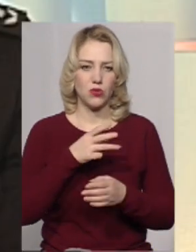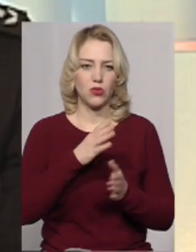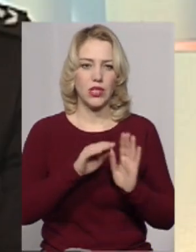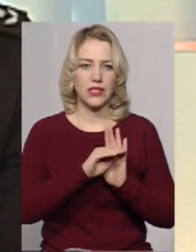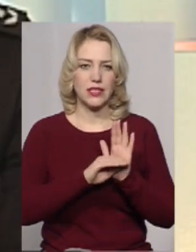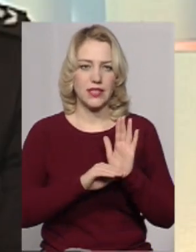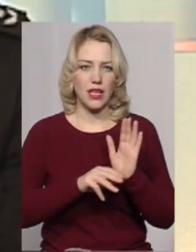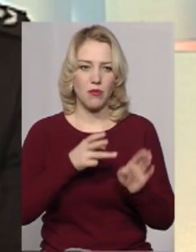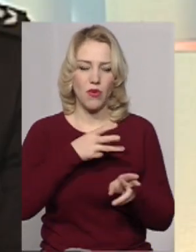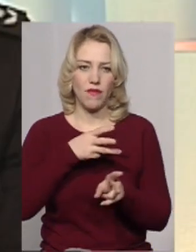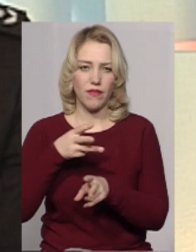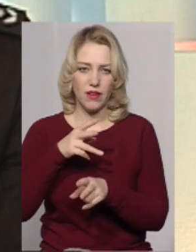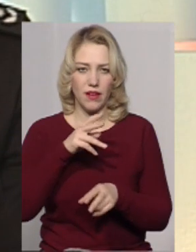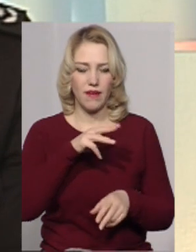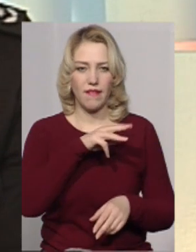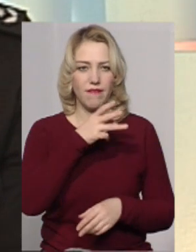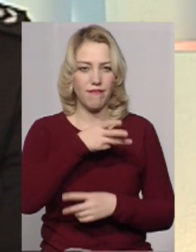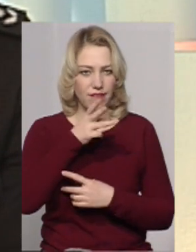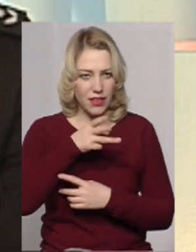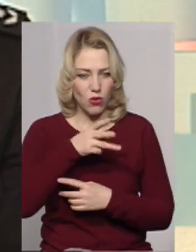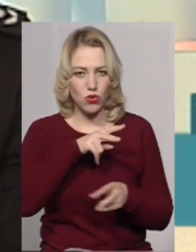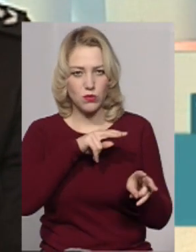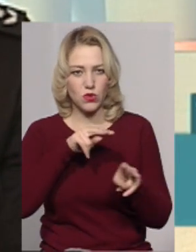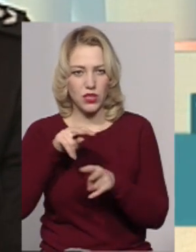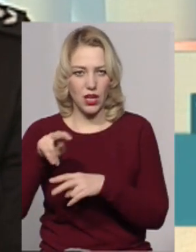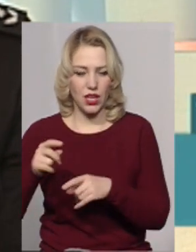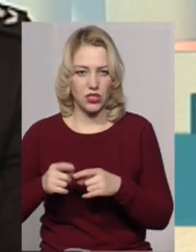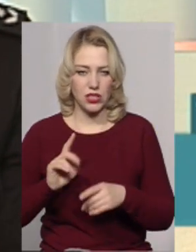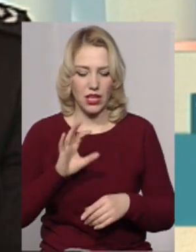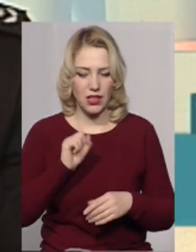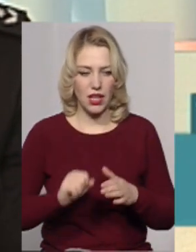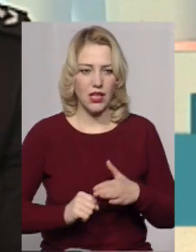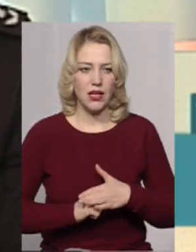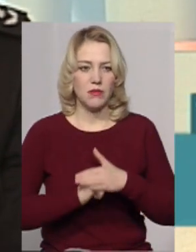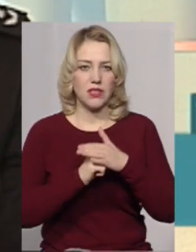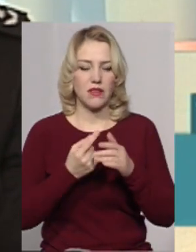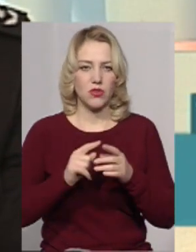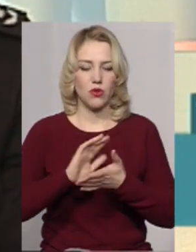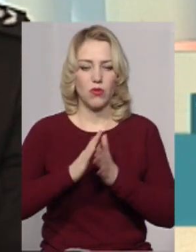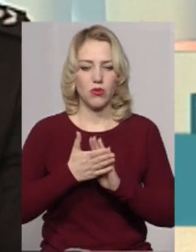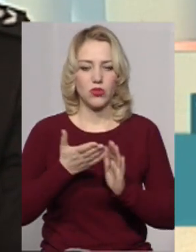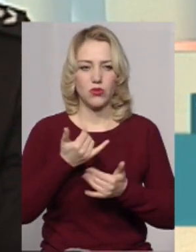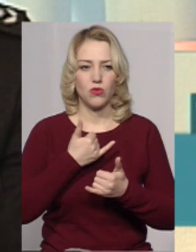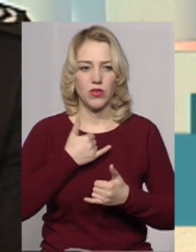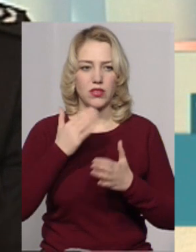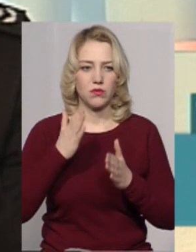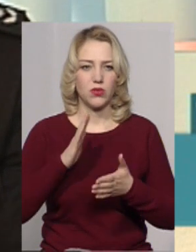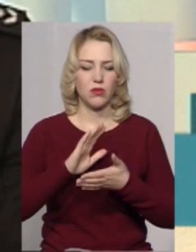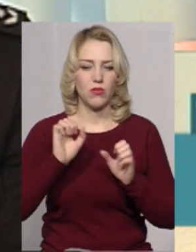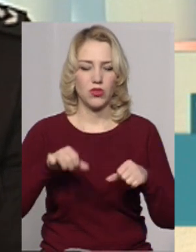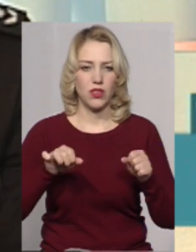відеоспостереження в місті. І на підставі вже цього положення в нас буде можливість